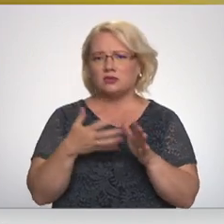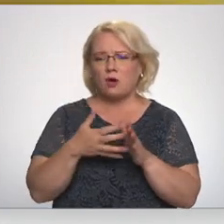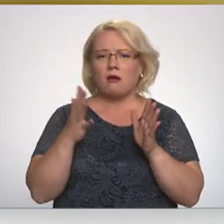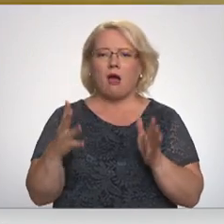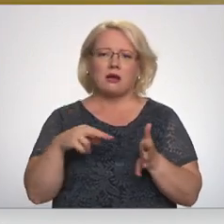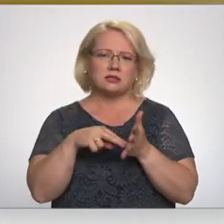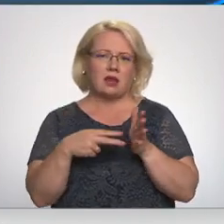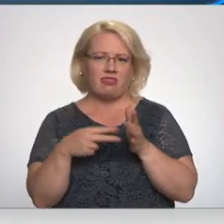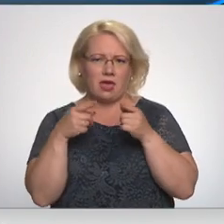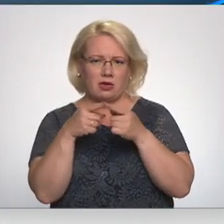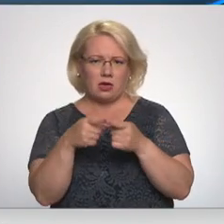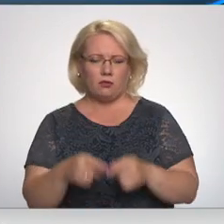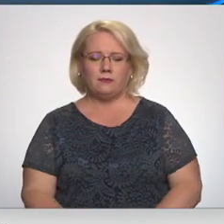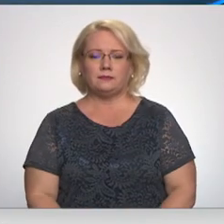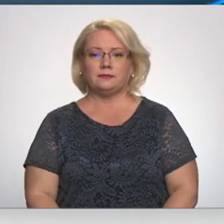stratēģiju.